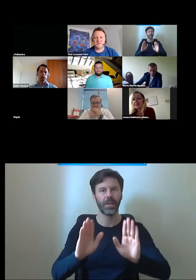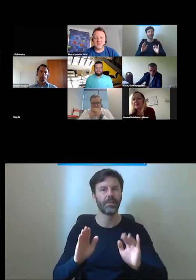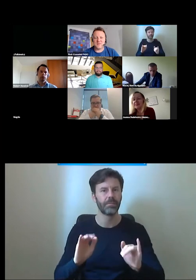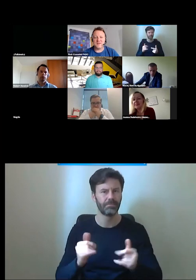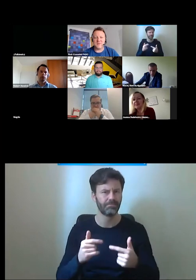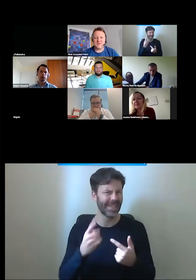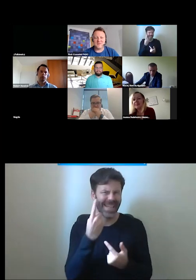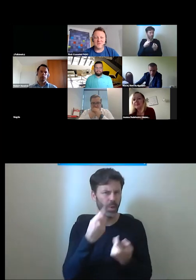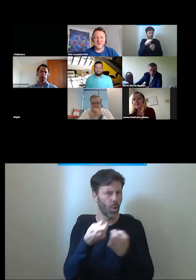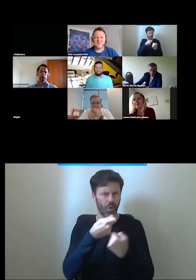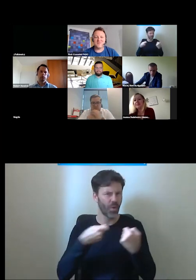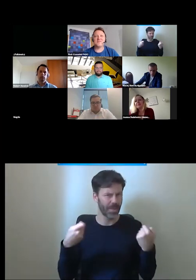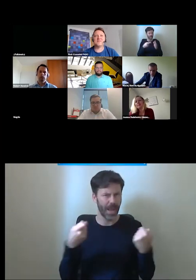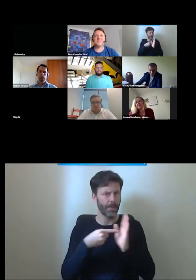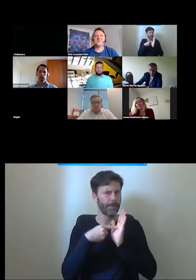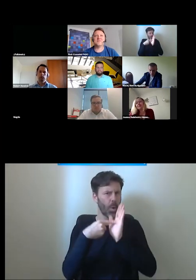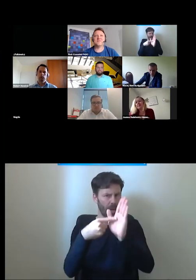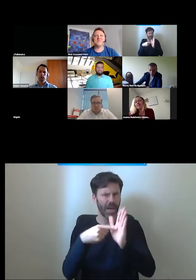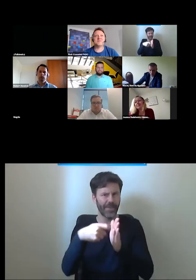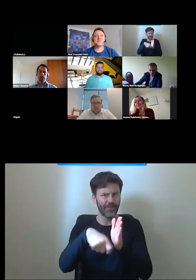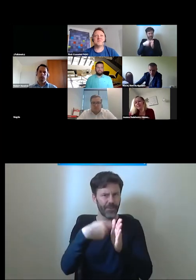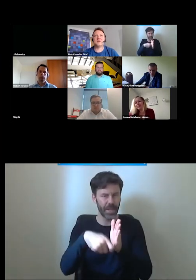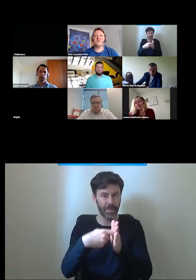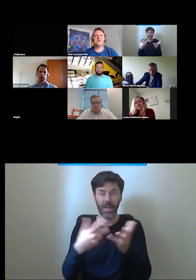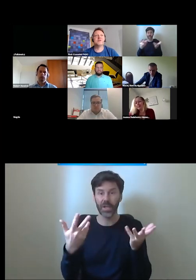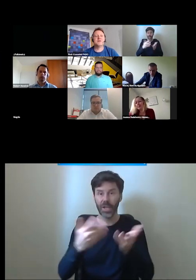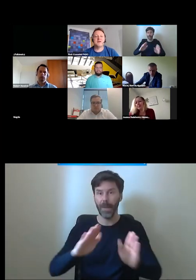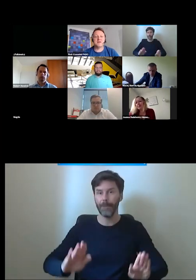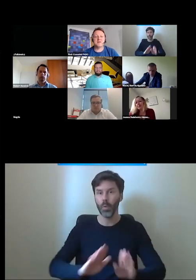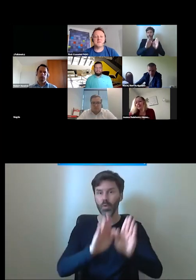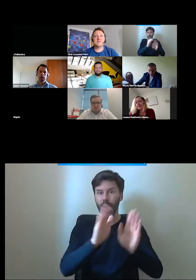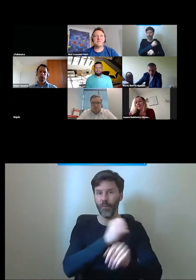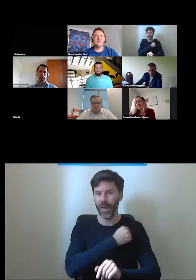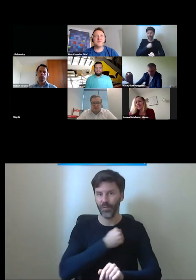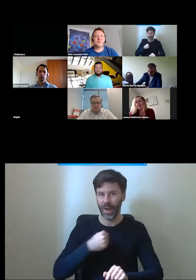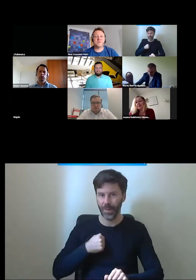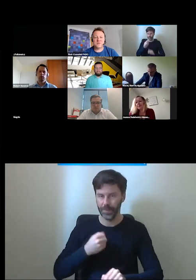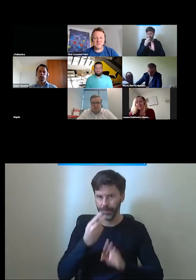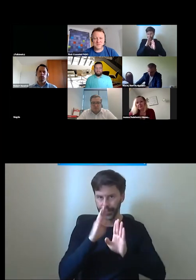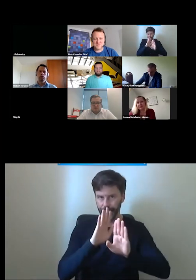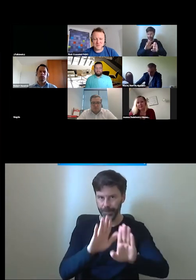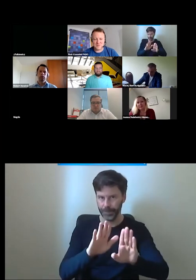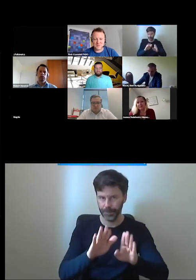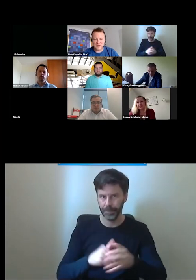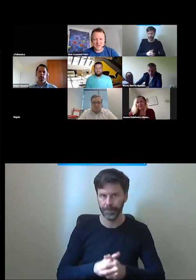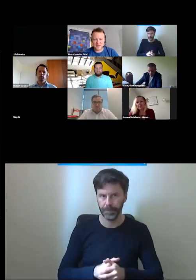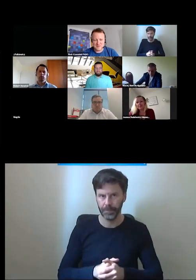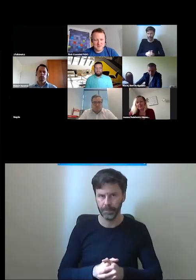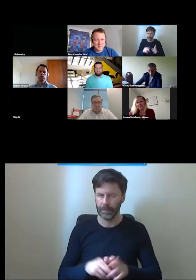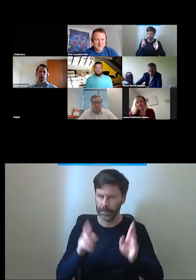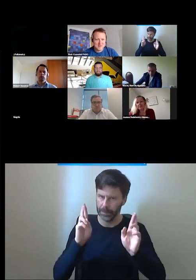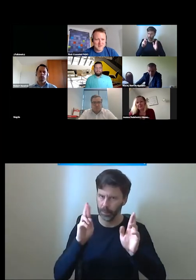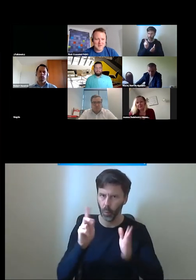z rozwiązań na filmie które w Muzeum Warszawy zostało zostało zrobione mam nadzieję że mi się to uda